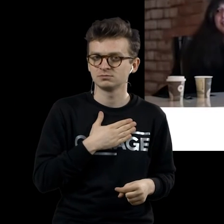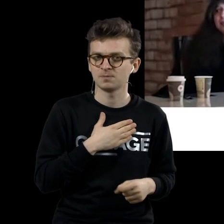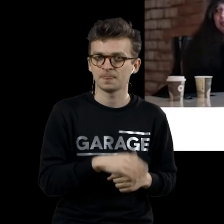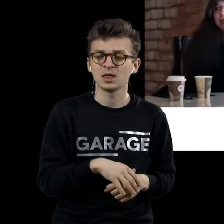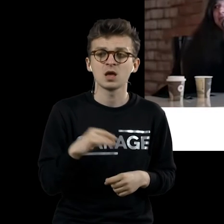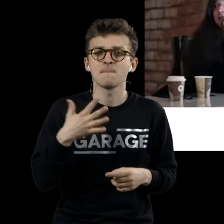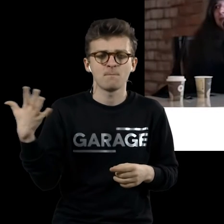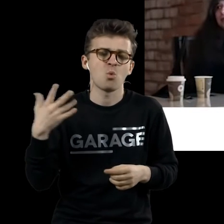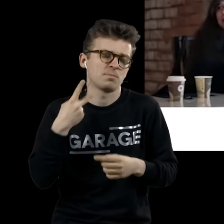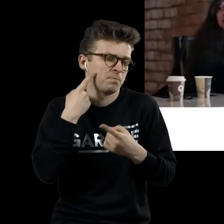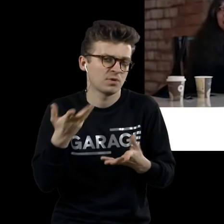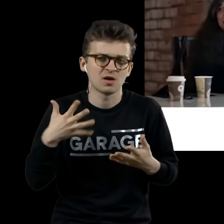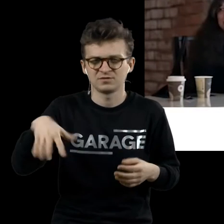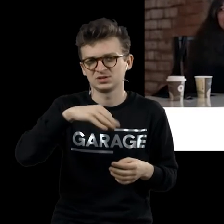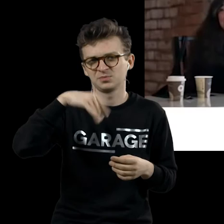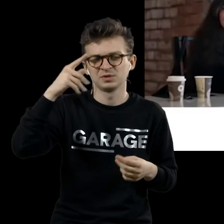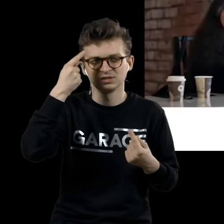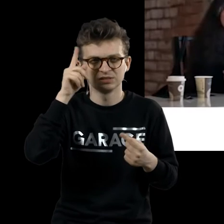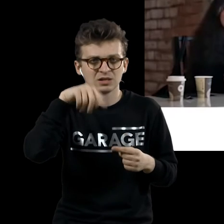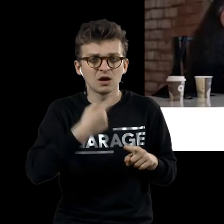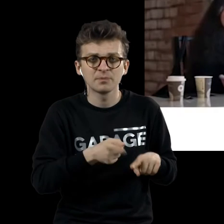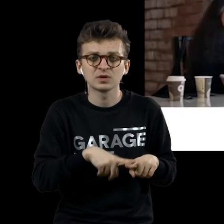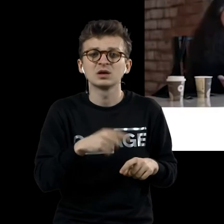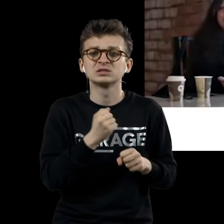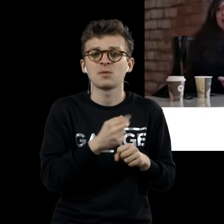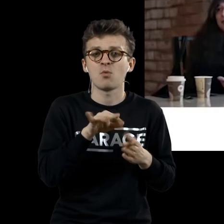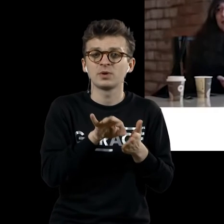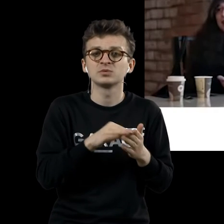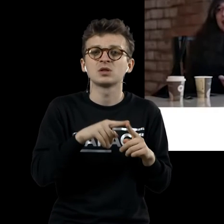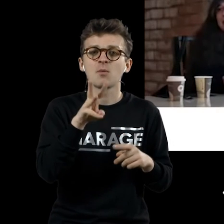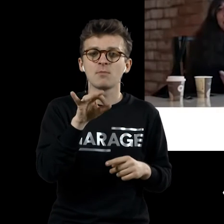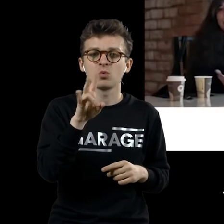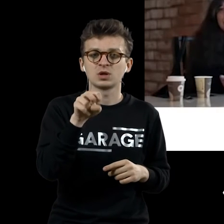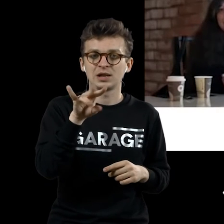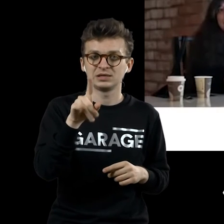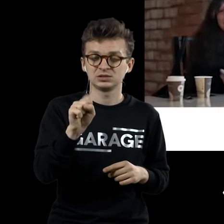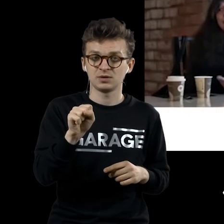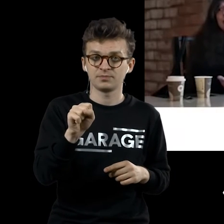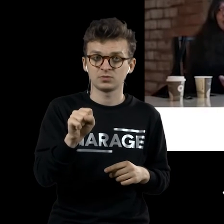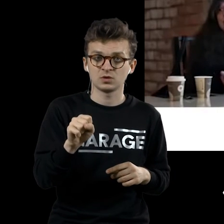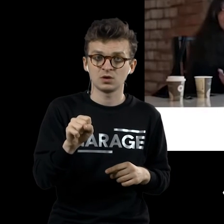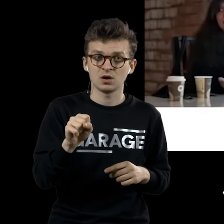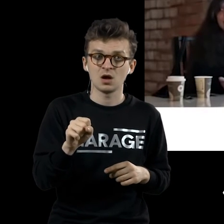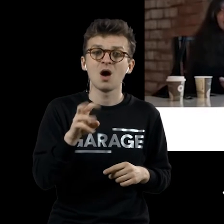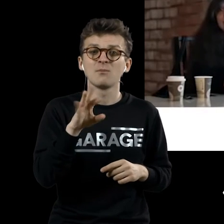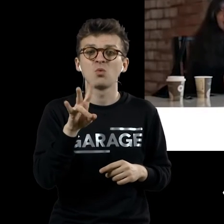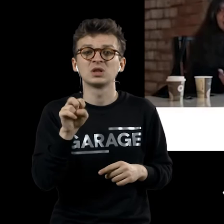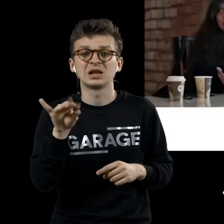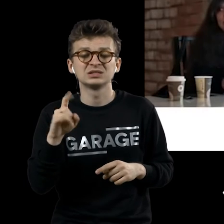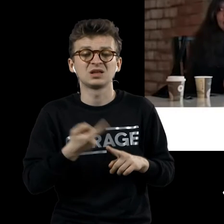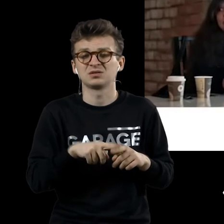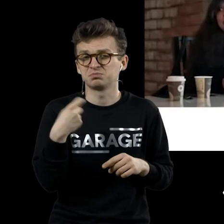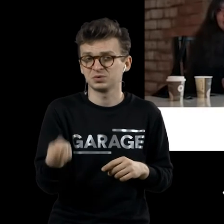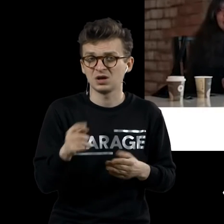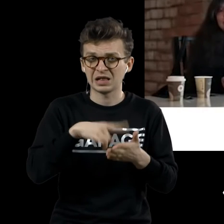понятный предмет, всем вам известный, по этому же принципу сделан, это «Монолиза». «Монолиза» это дешевая открытка из